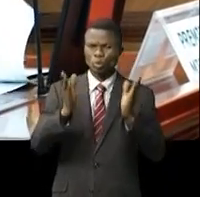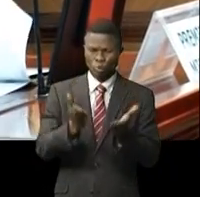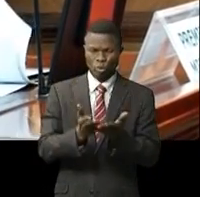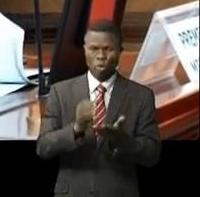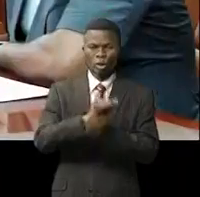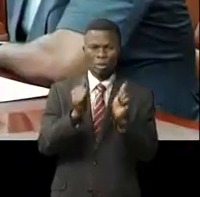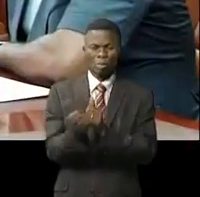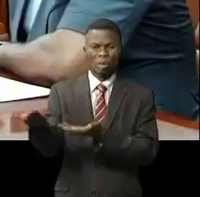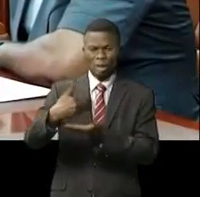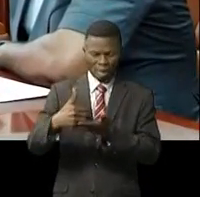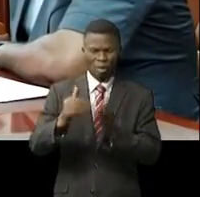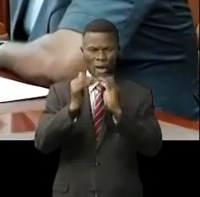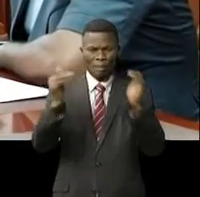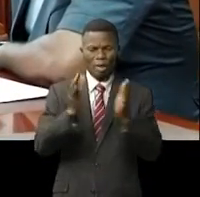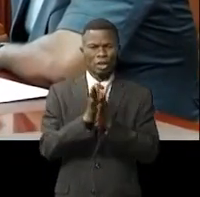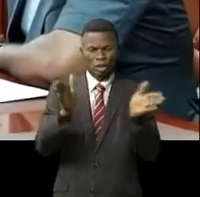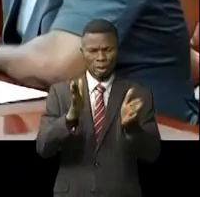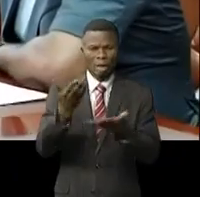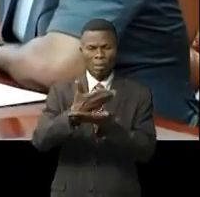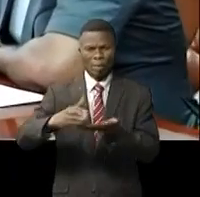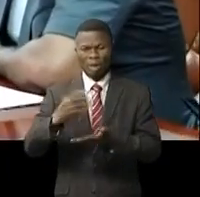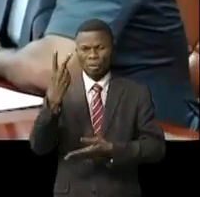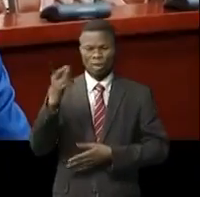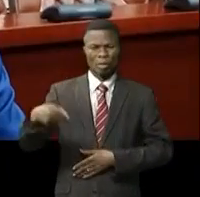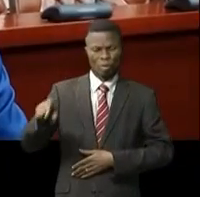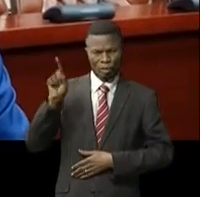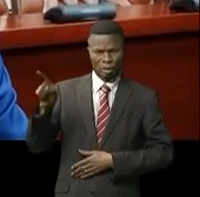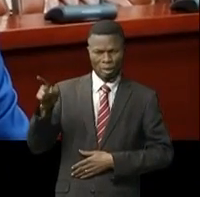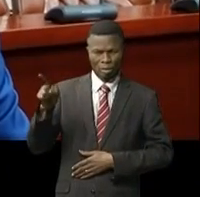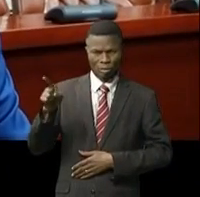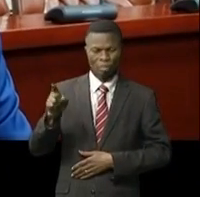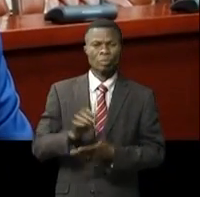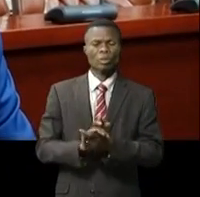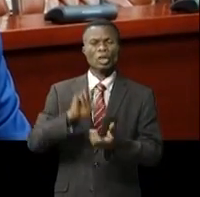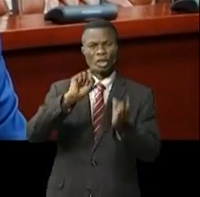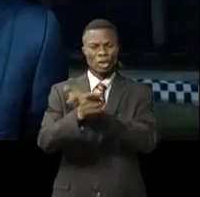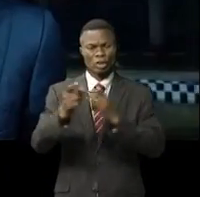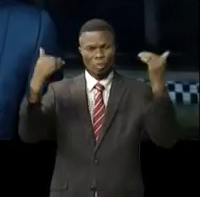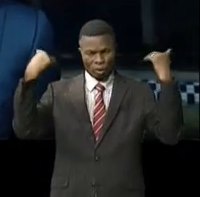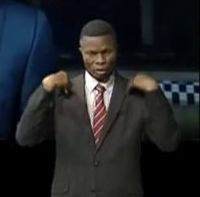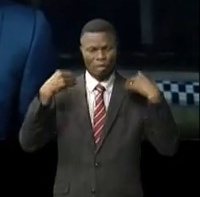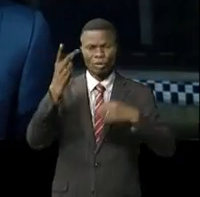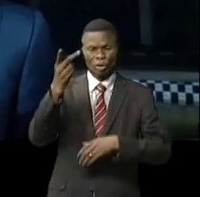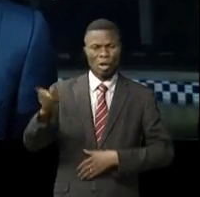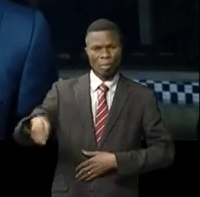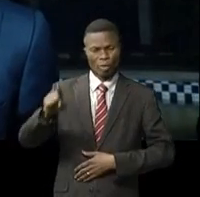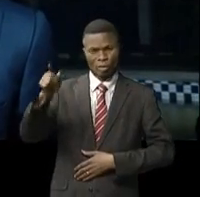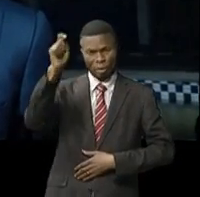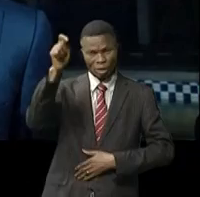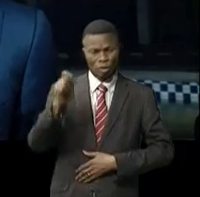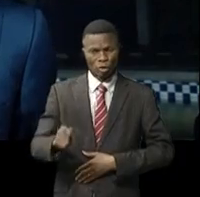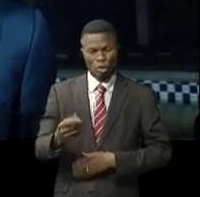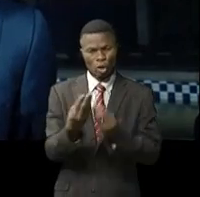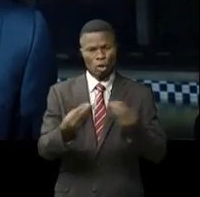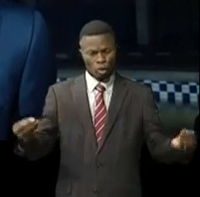celui du retour définitif de la paix dans la partie est du pays. L'état de siège veut apporter une solution à un